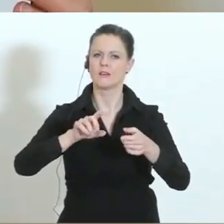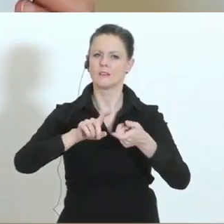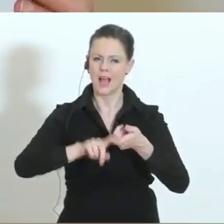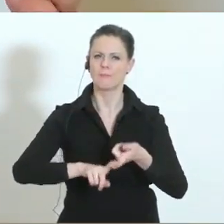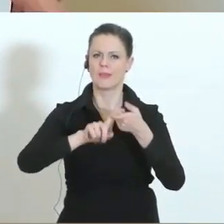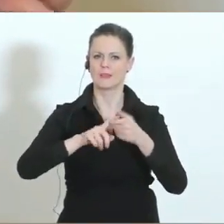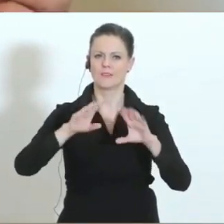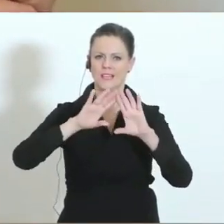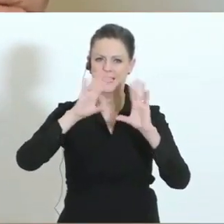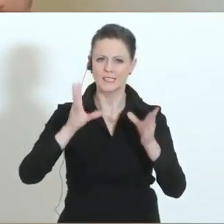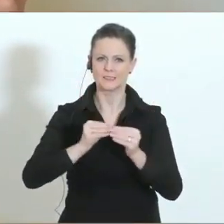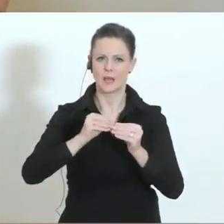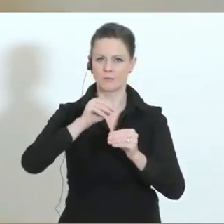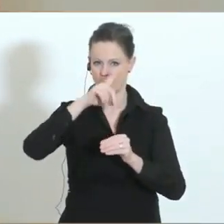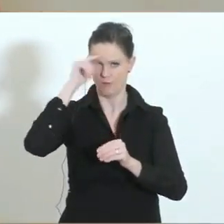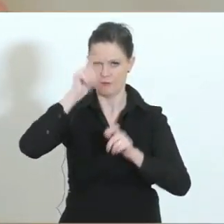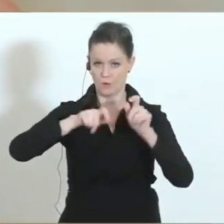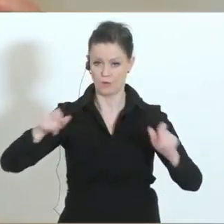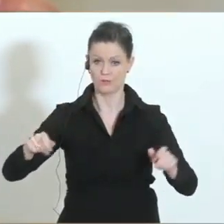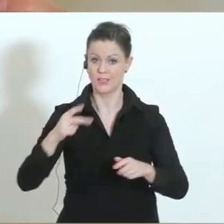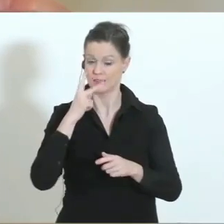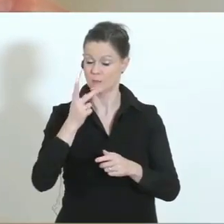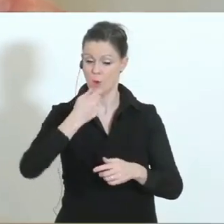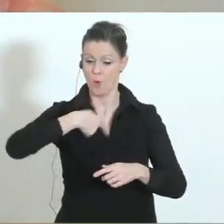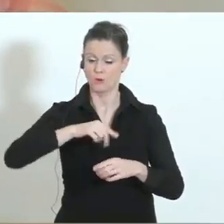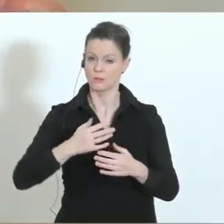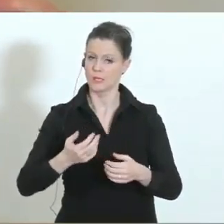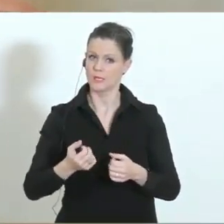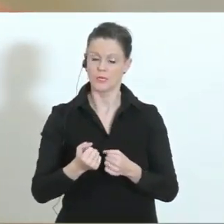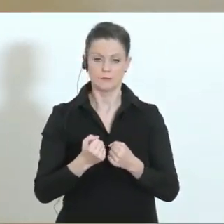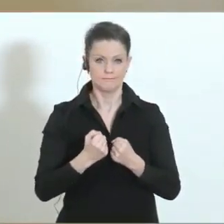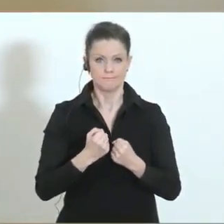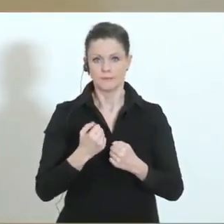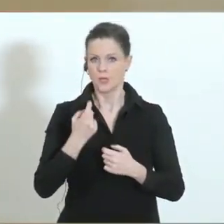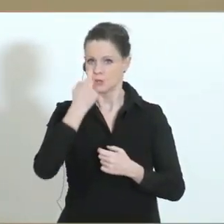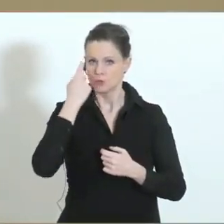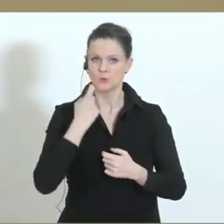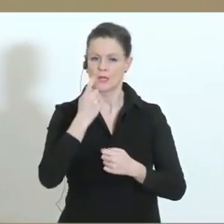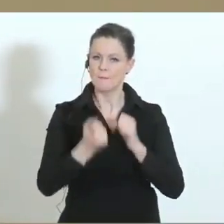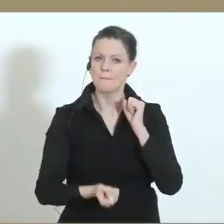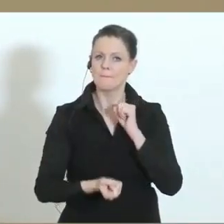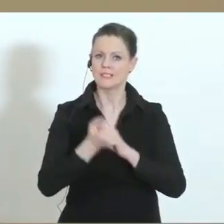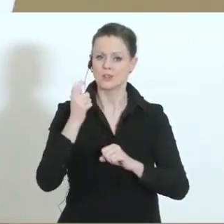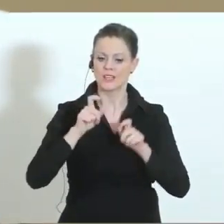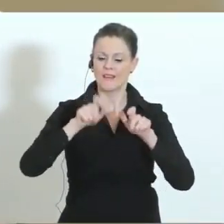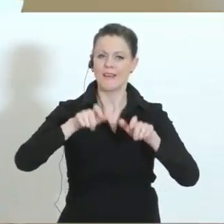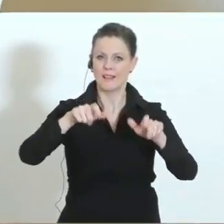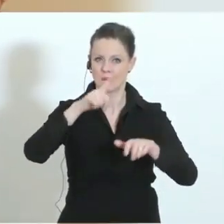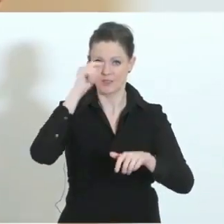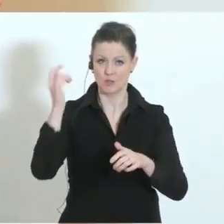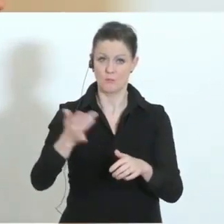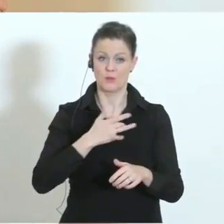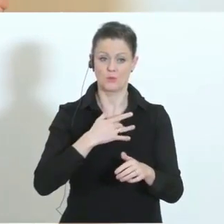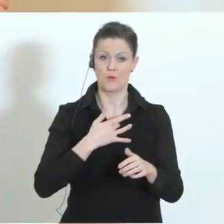Und Sie sehen dabei, dass unsere große Sorge, nämlich dass hauptsächlich ältere Menschen betroffen sein werden, so wie das in